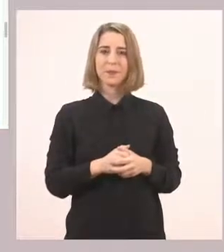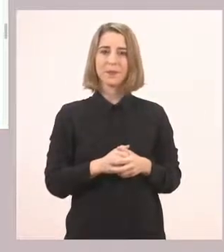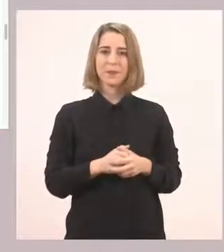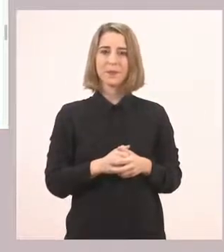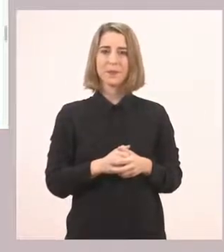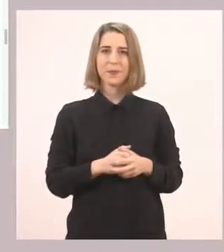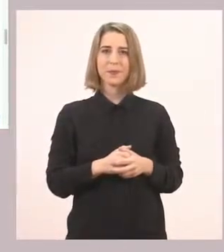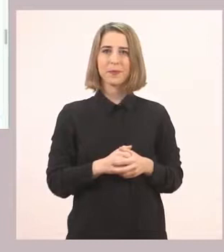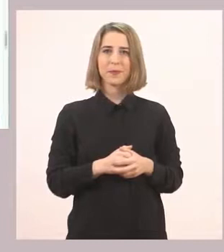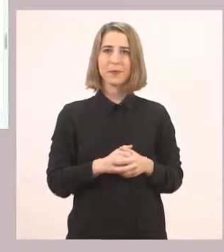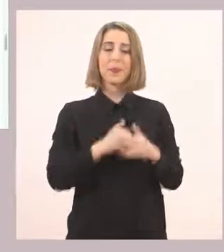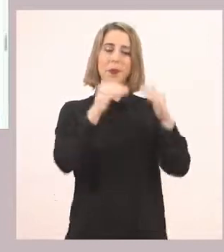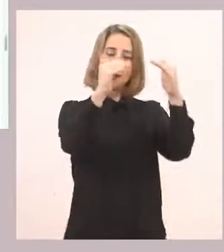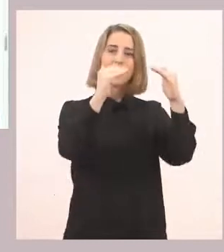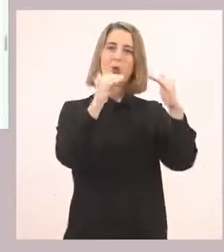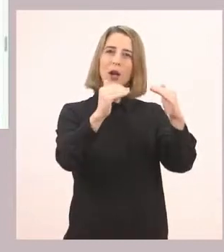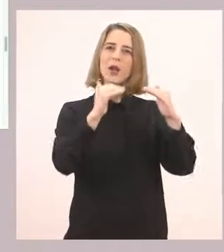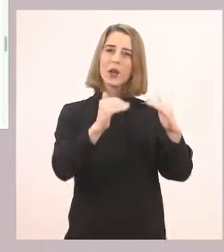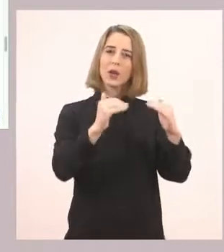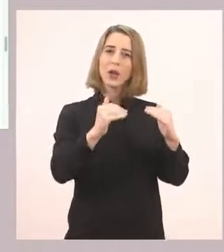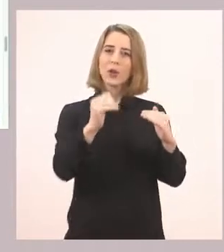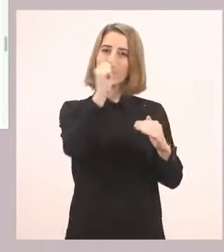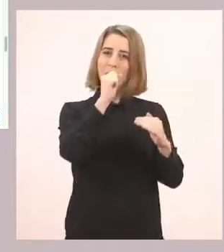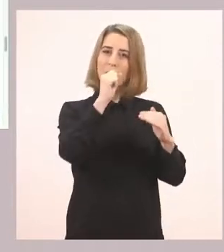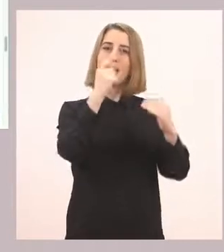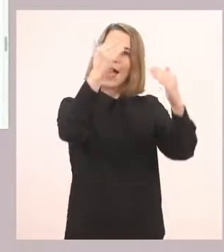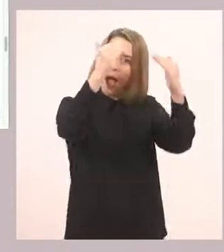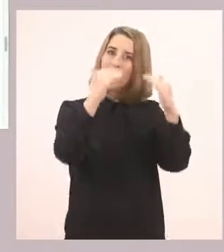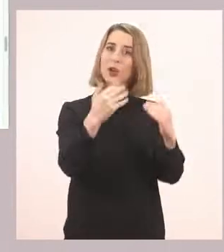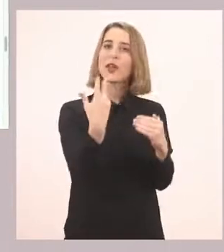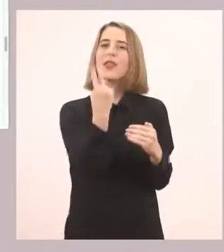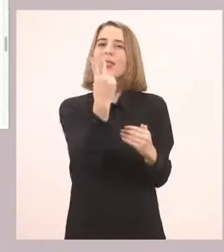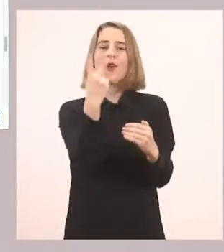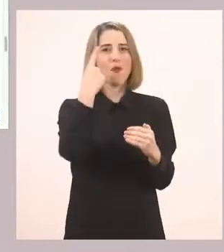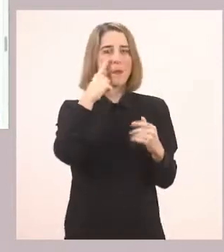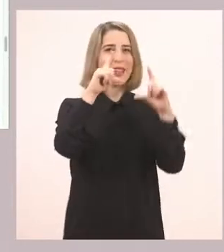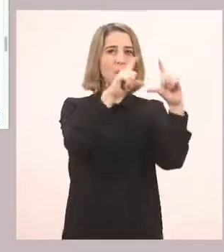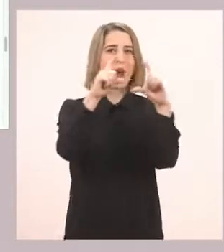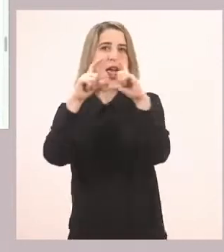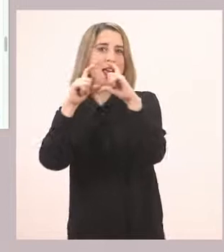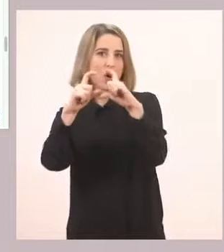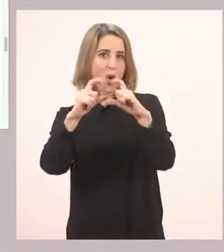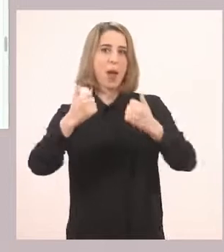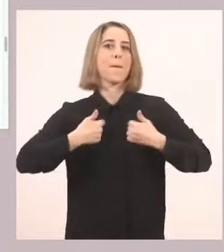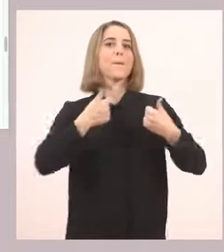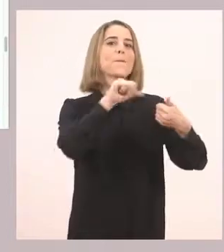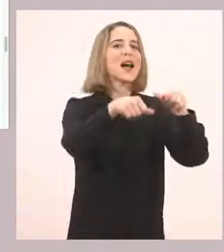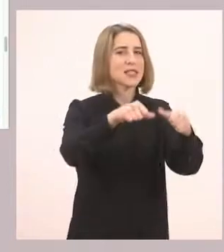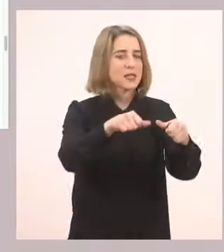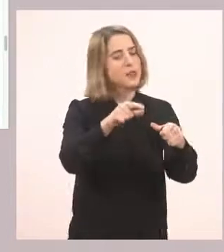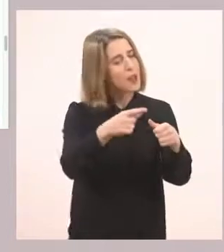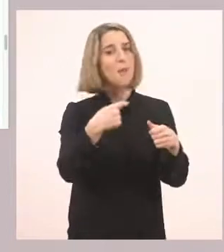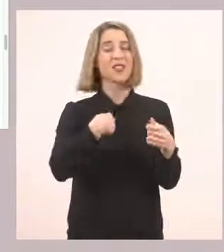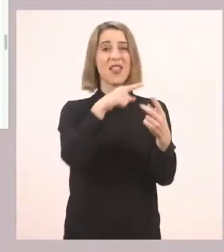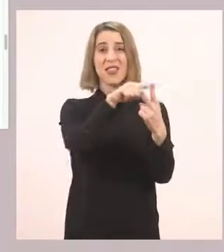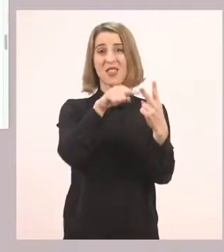Να πάω λίγο παρακάτω. Έχει δύο βασικά εδώ. Εμείς επειδή δεν θα προλάβουμε, δεν έχουμε τόσο χρόνο,